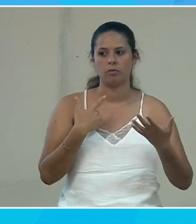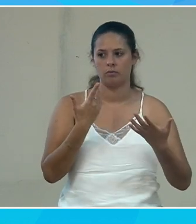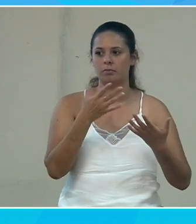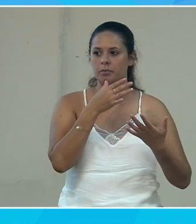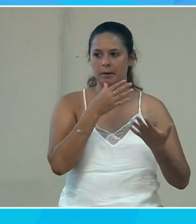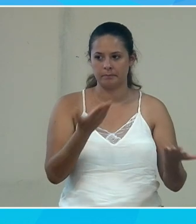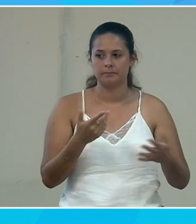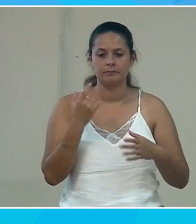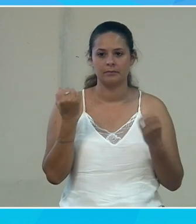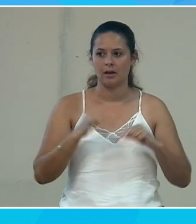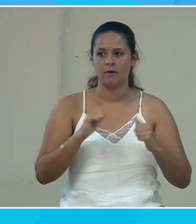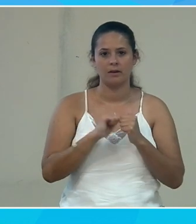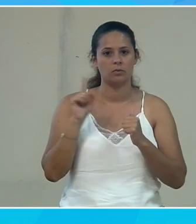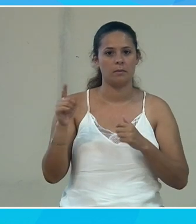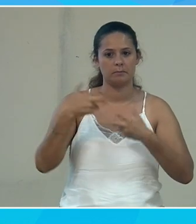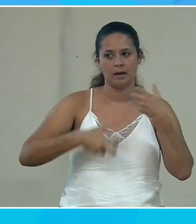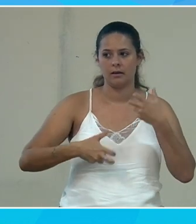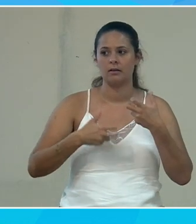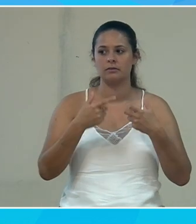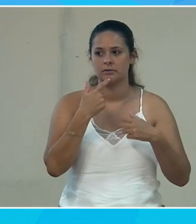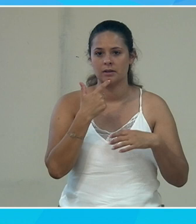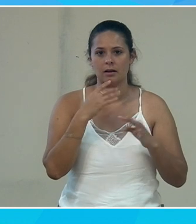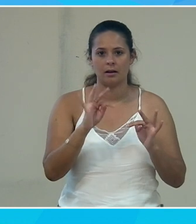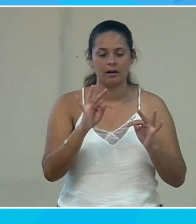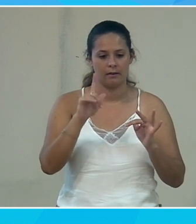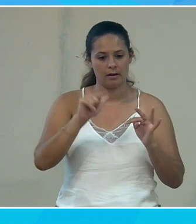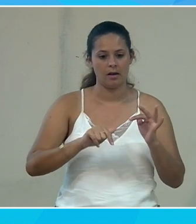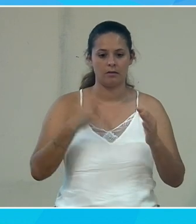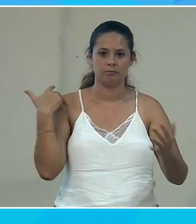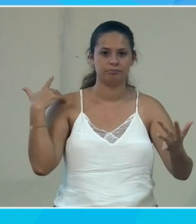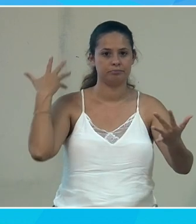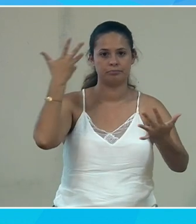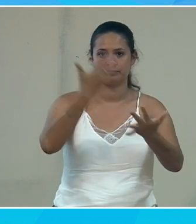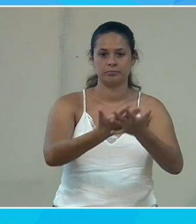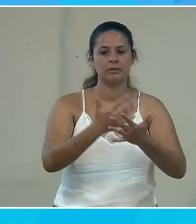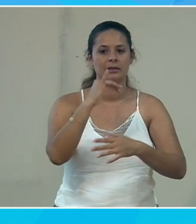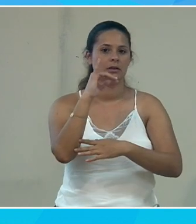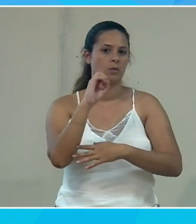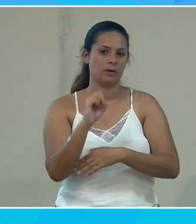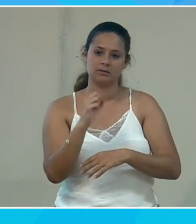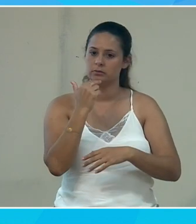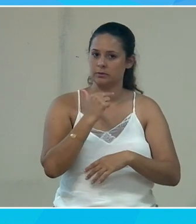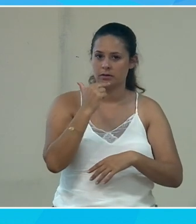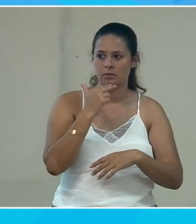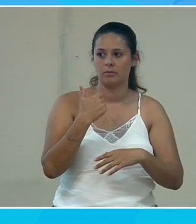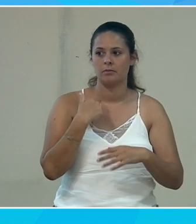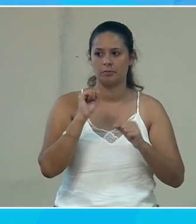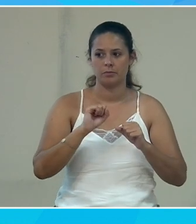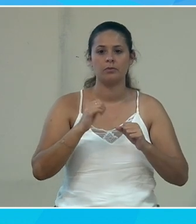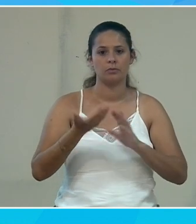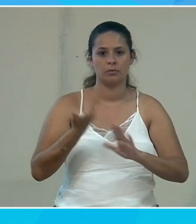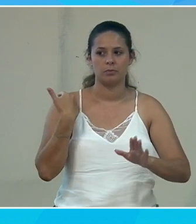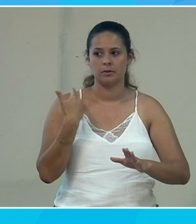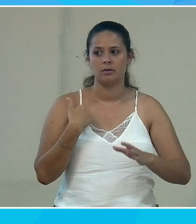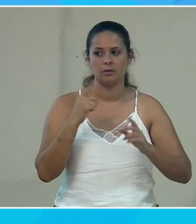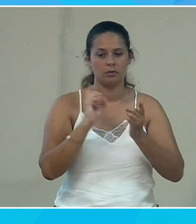disposition je suis d'accord avec toi parce que je pense aussi que tu es un utilisateur depuis une longue date de l'iOS mais je peux te certifier que depuis